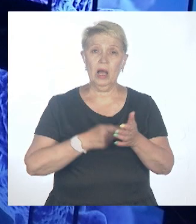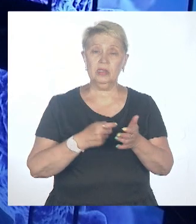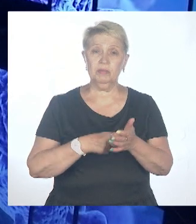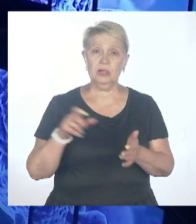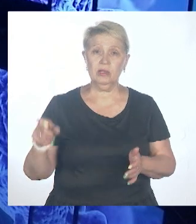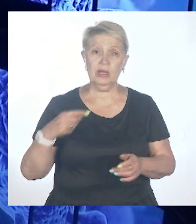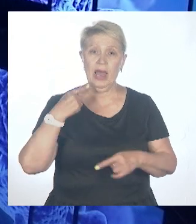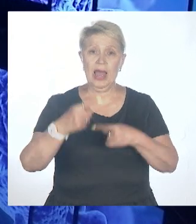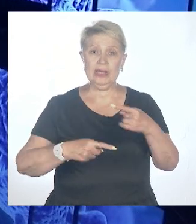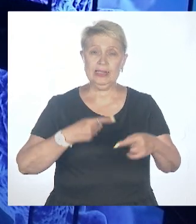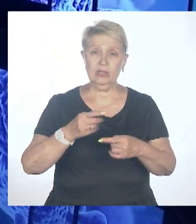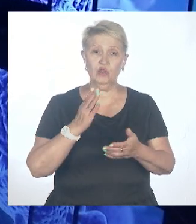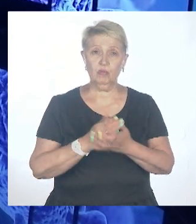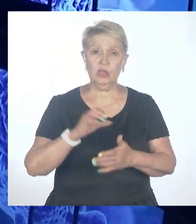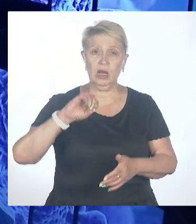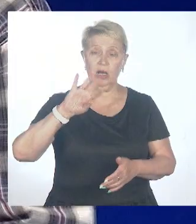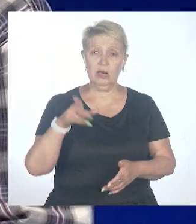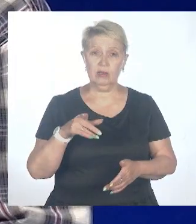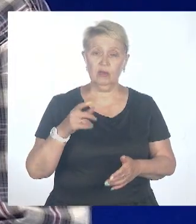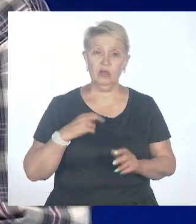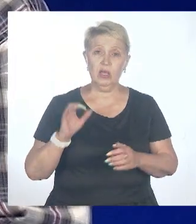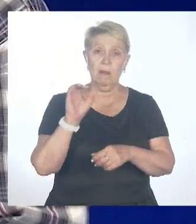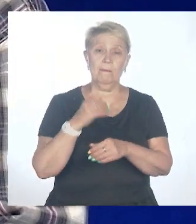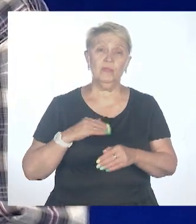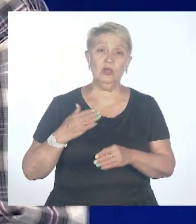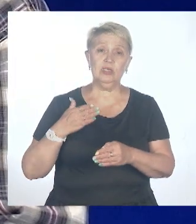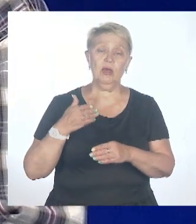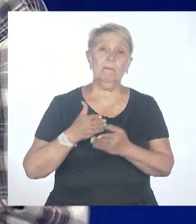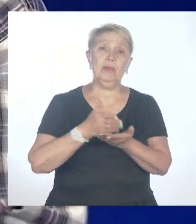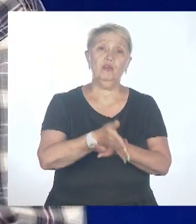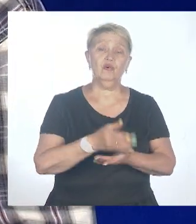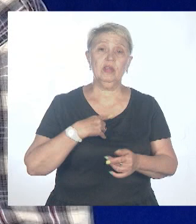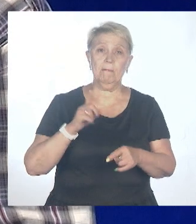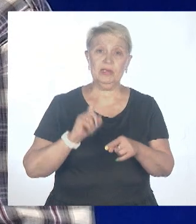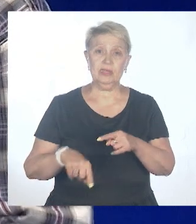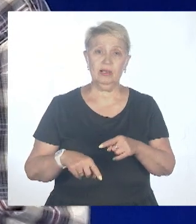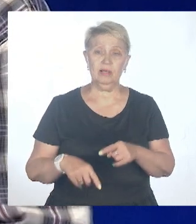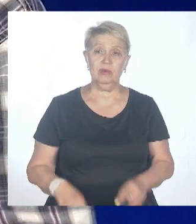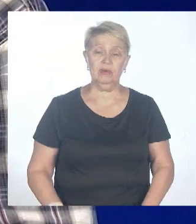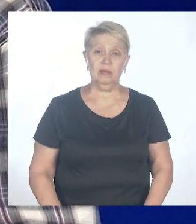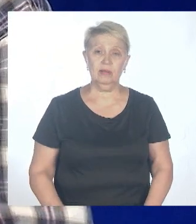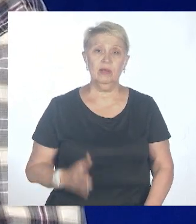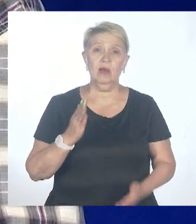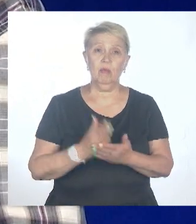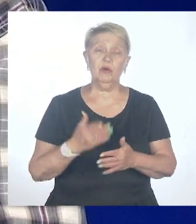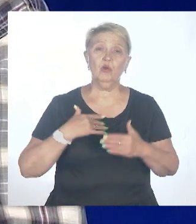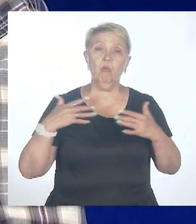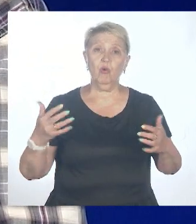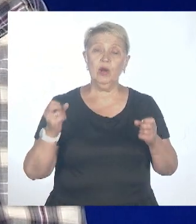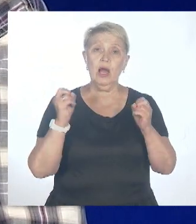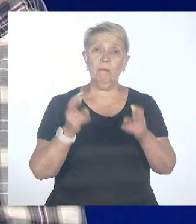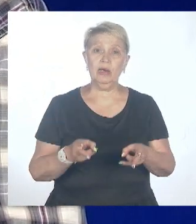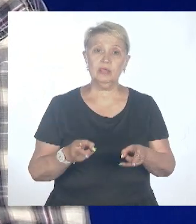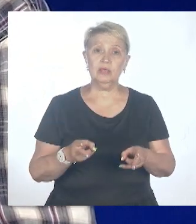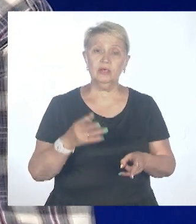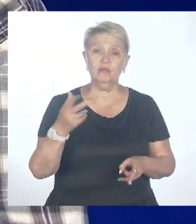следующий коронавирус явится гораздо быстрее. То есть промежуток будет меньше, и он будет более опасным. И, может быть, у него даже получится с третьего